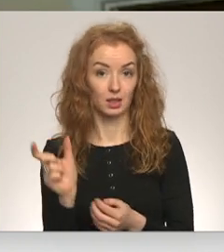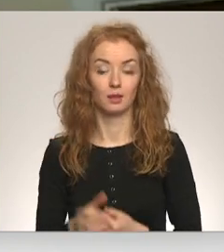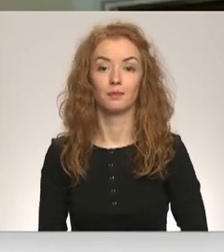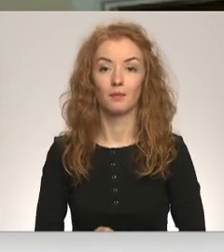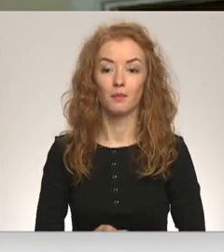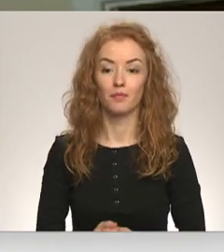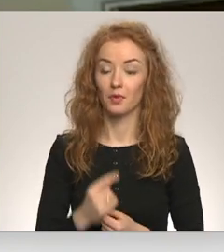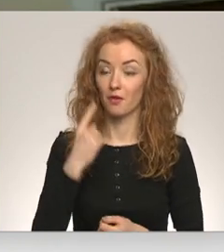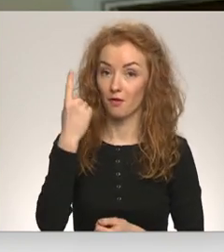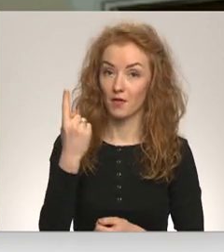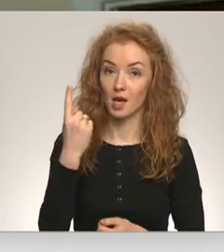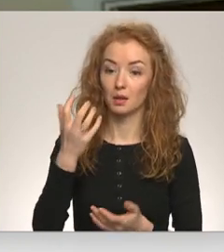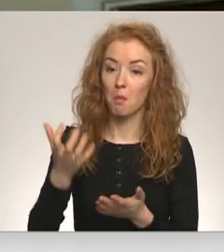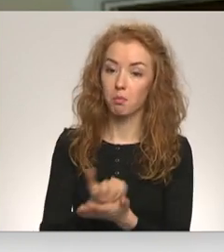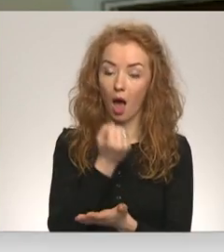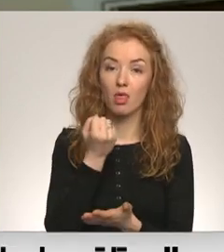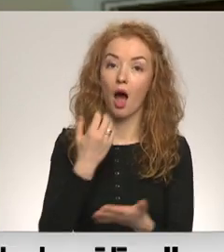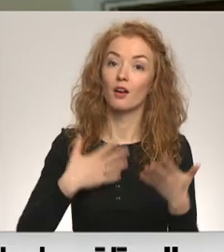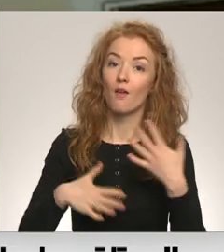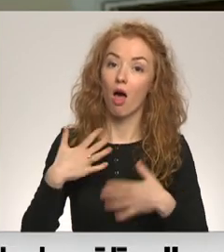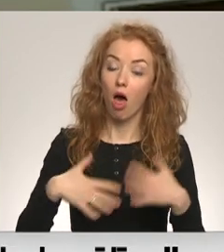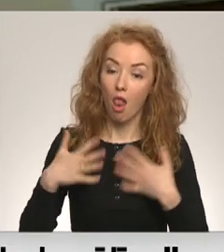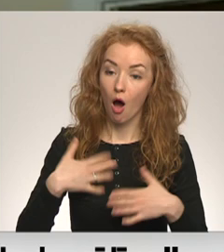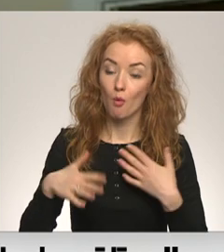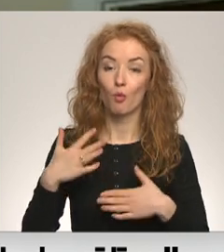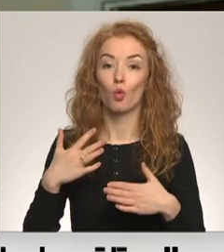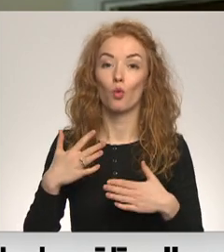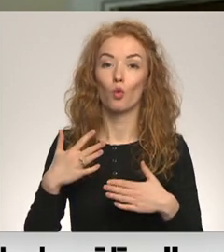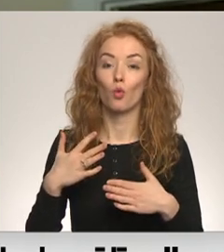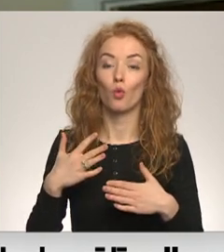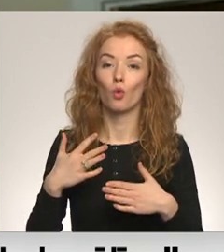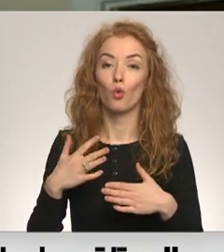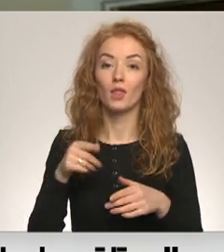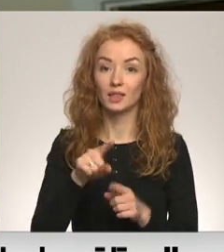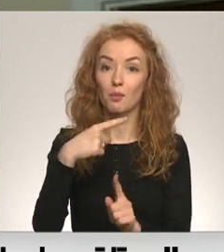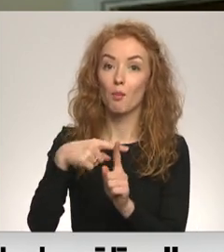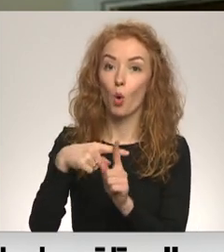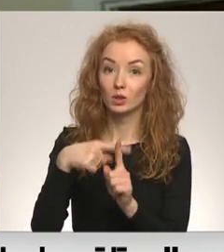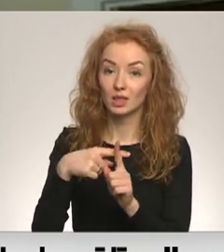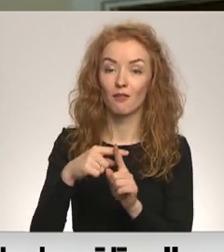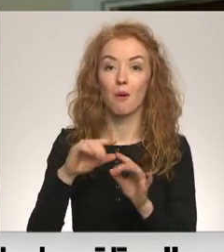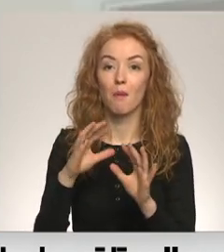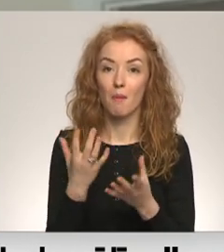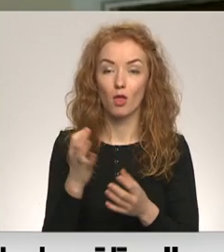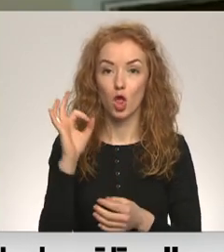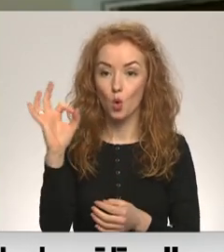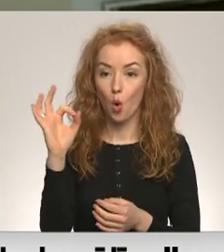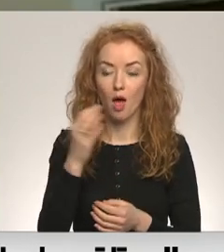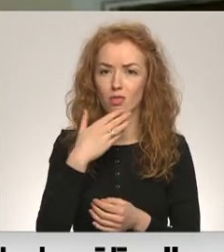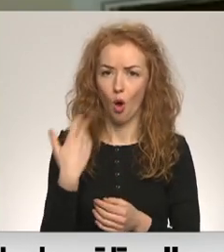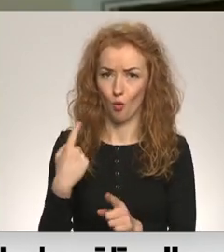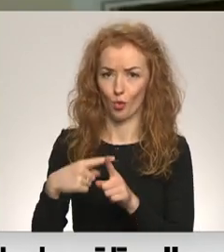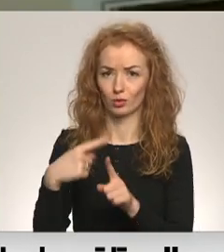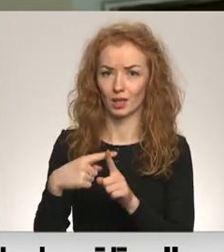Viens ir panākt kaut ko vēlamu. Vēlams ir pozitīvs, noladiemžēl nav pozitīvi. No otras